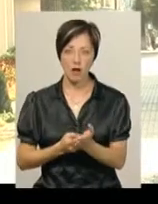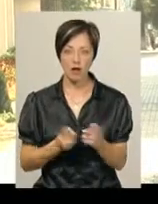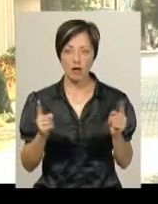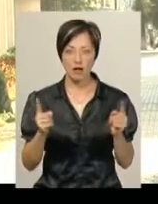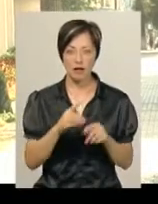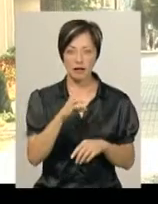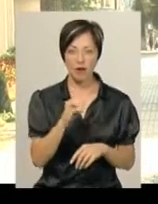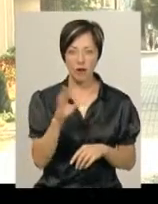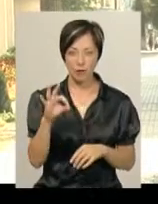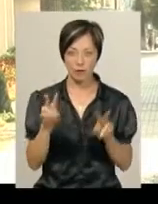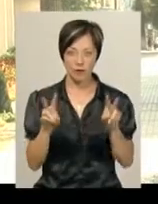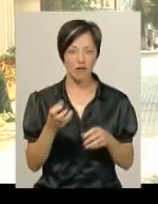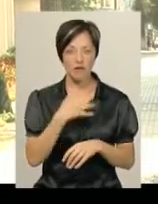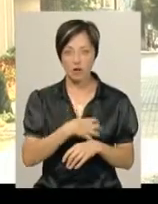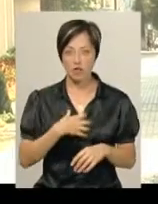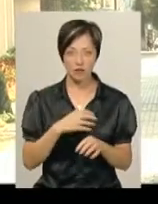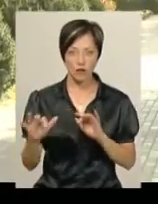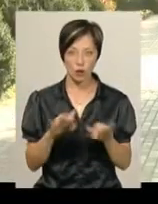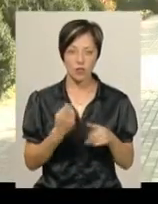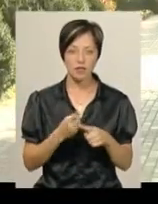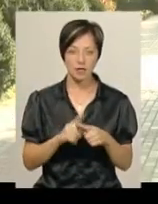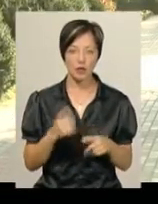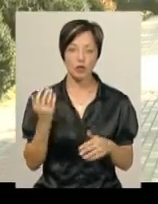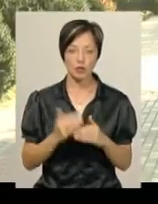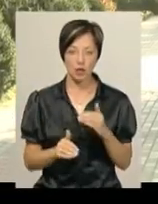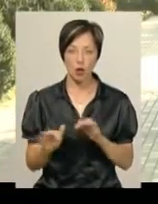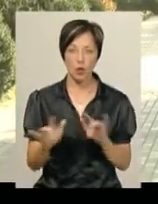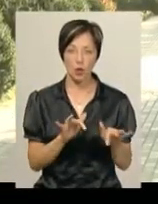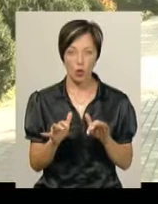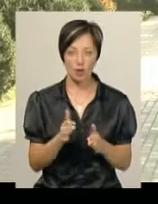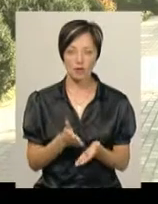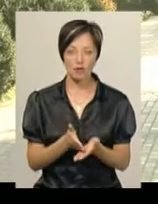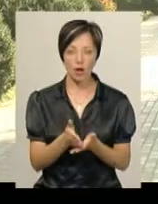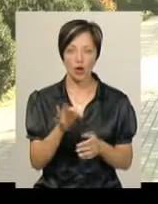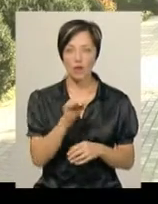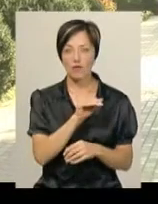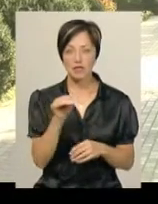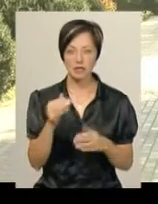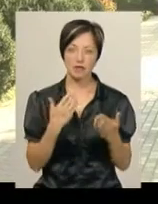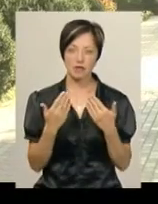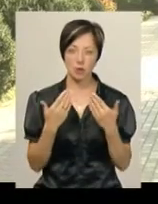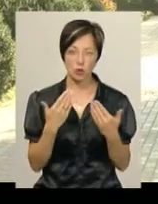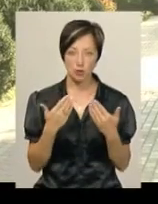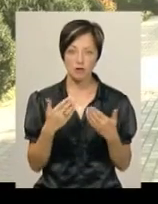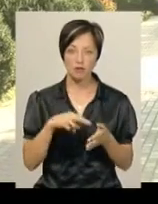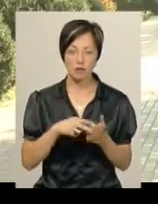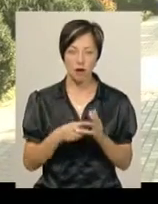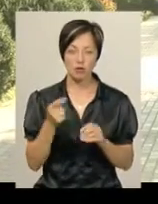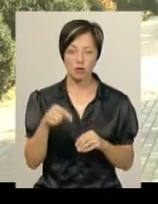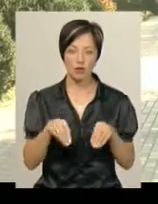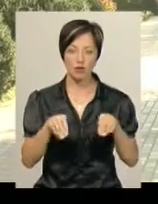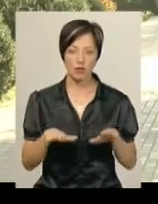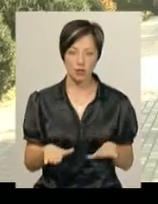назва ТЕО, це дуже важливий крок. Це вже крок веде до офіційних відносин в плані того